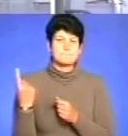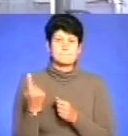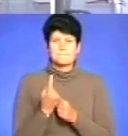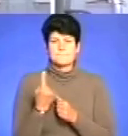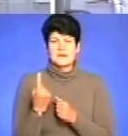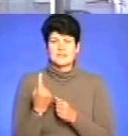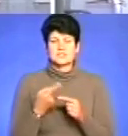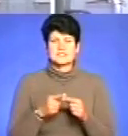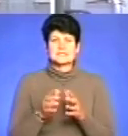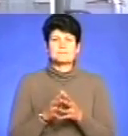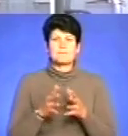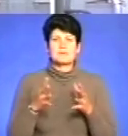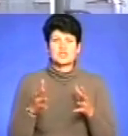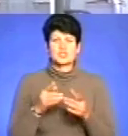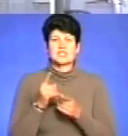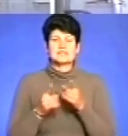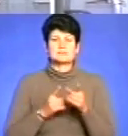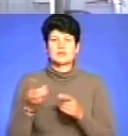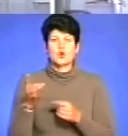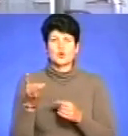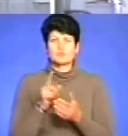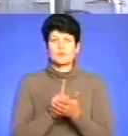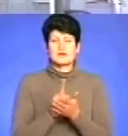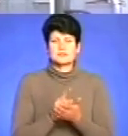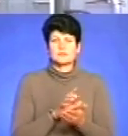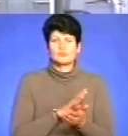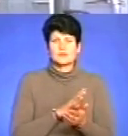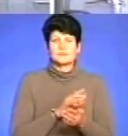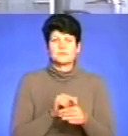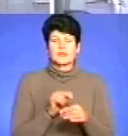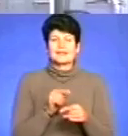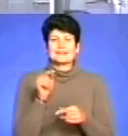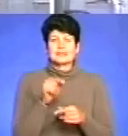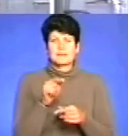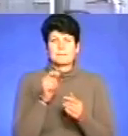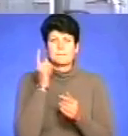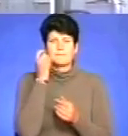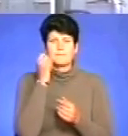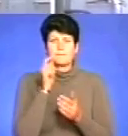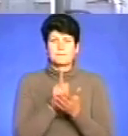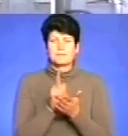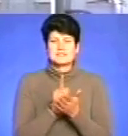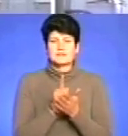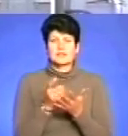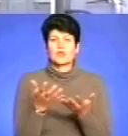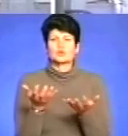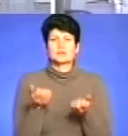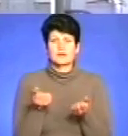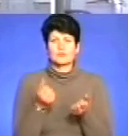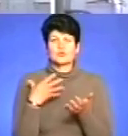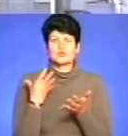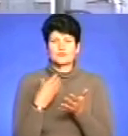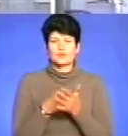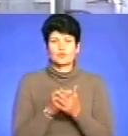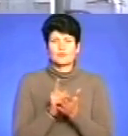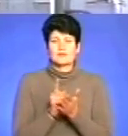збільшення чи зміна розміру пенсії торкнулося тих пенсіонерів, які отримують свою належну